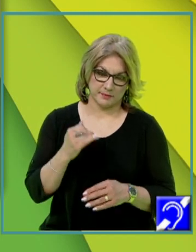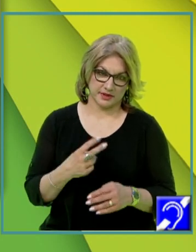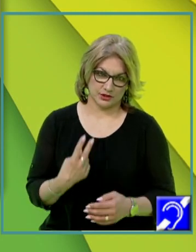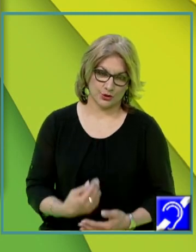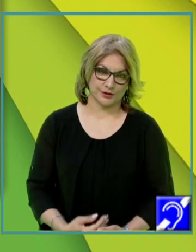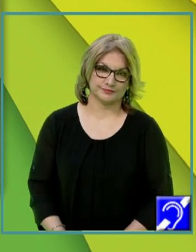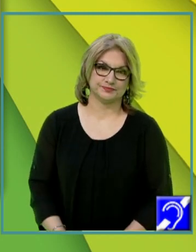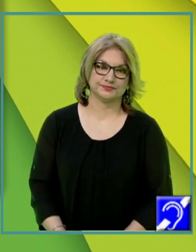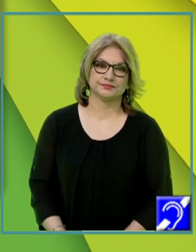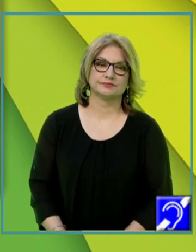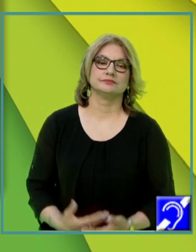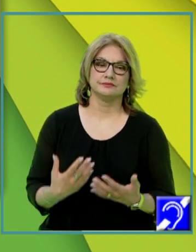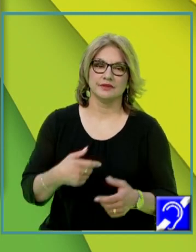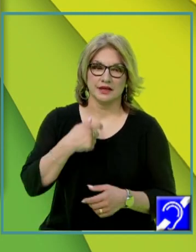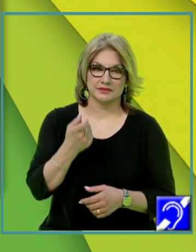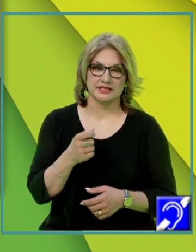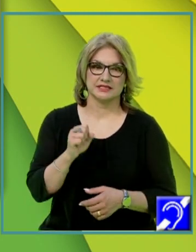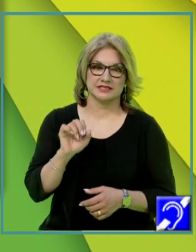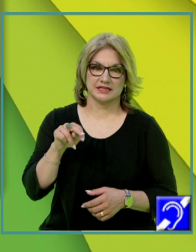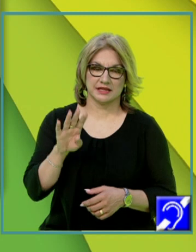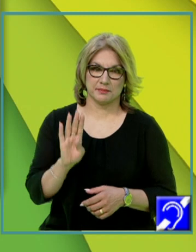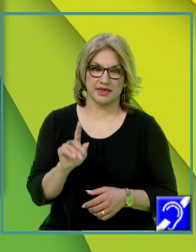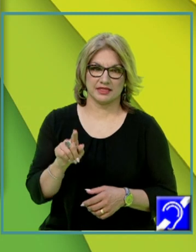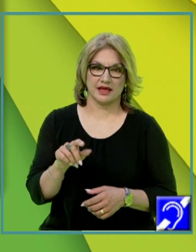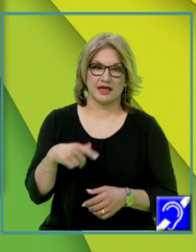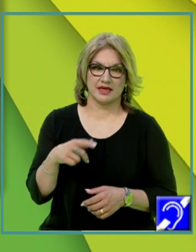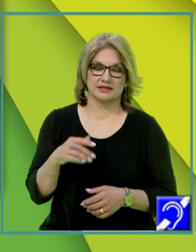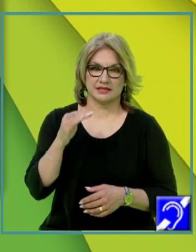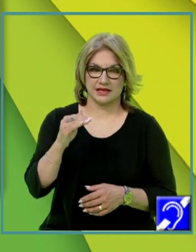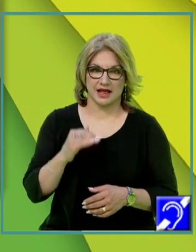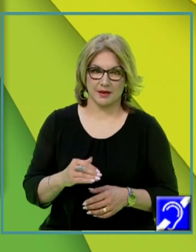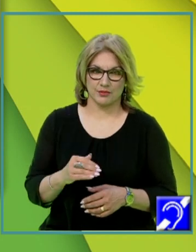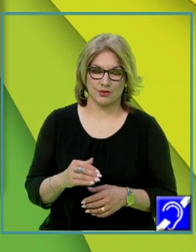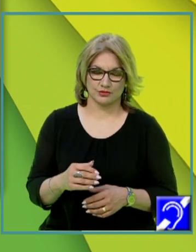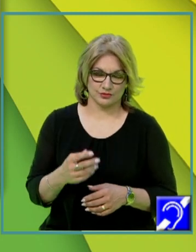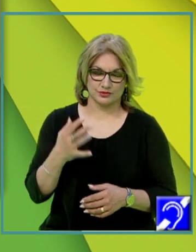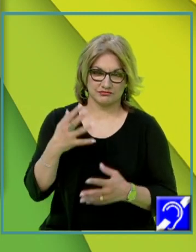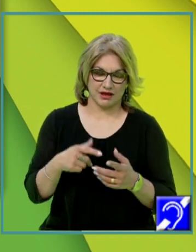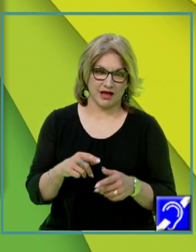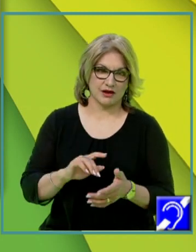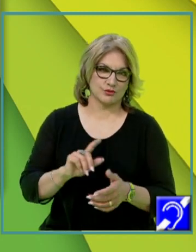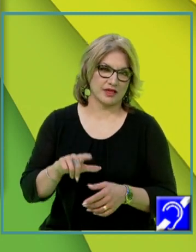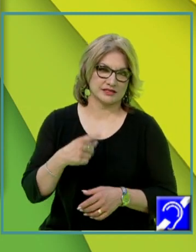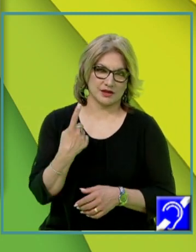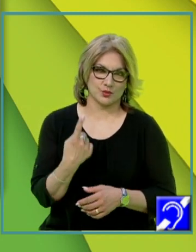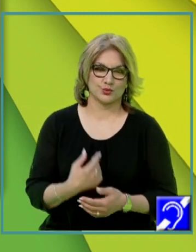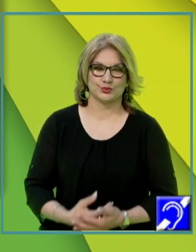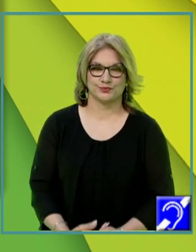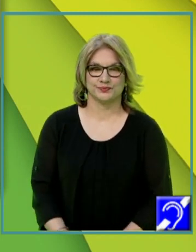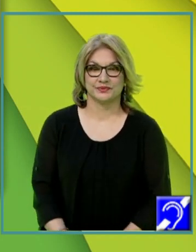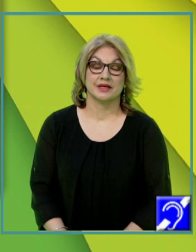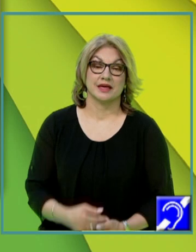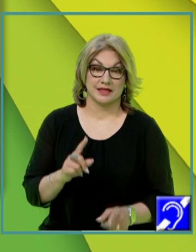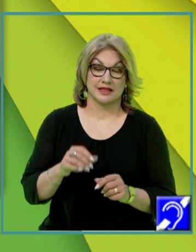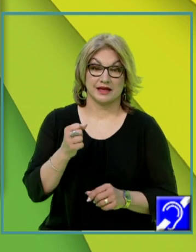și atunci ne dăm seama că sin de beta este exact raportul și care prin calcul imediat iese 1 și dacă sinusul e 1